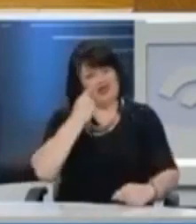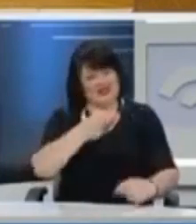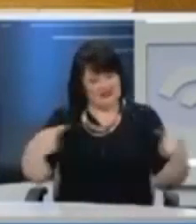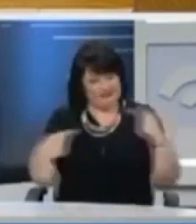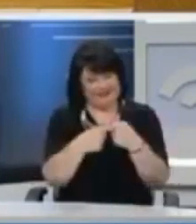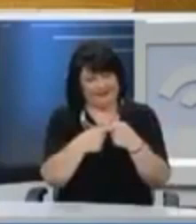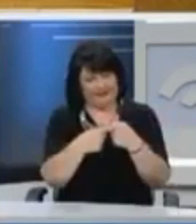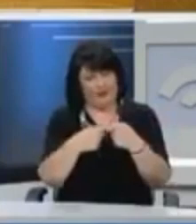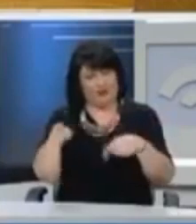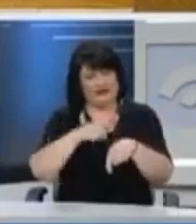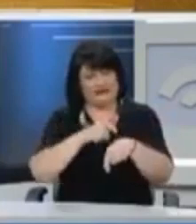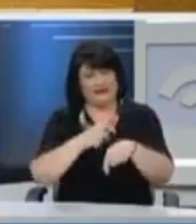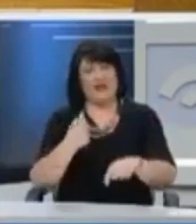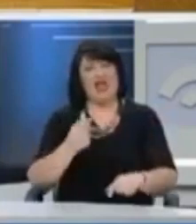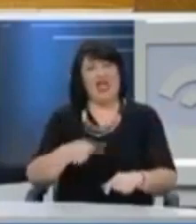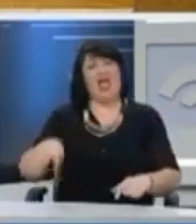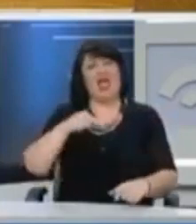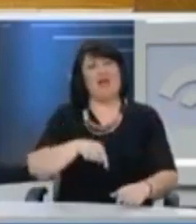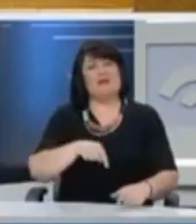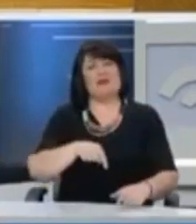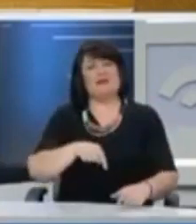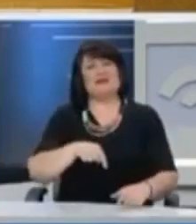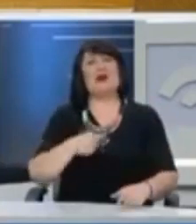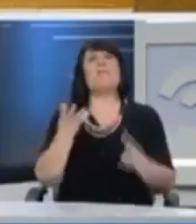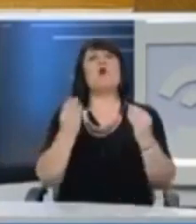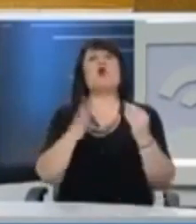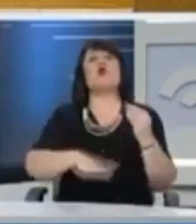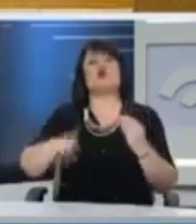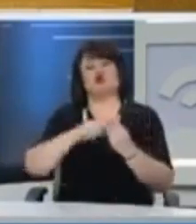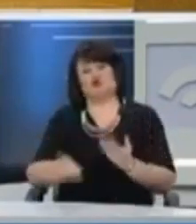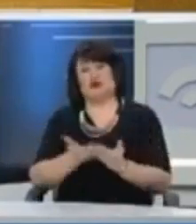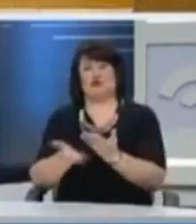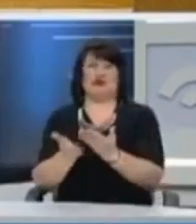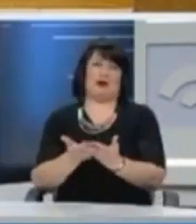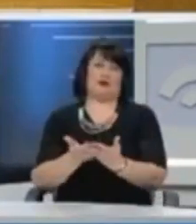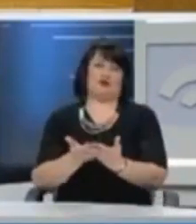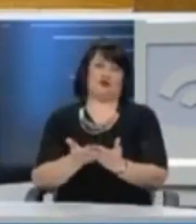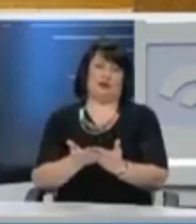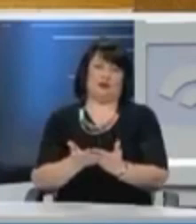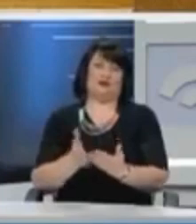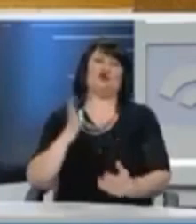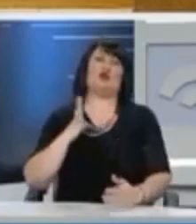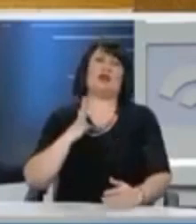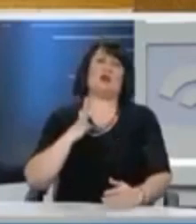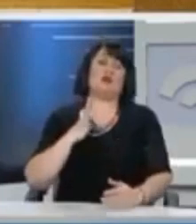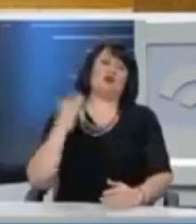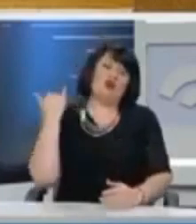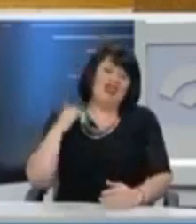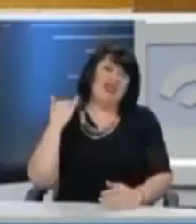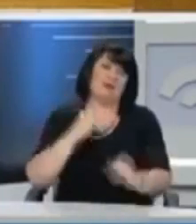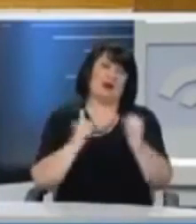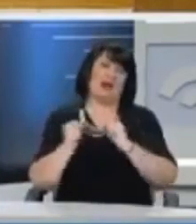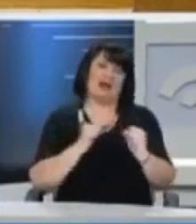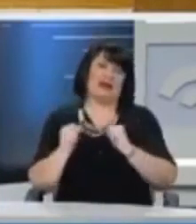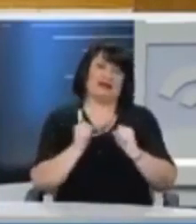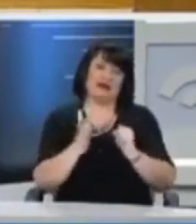Και όταν θα γίνει η ρήξη εμείς θα πάρουμε το μέρος των πολλών θα πάρουμε το μέρος των θυμάτων της